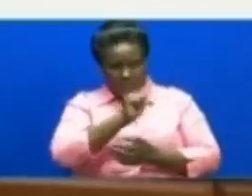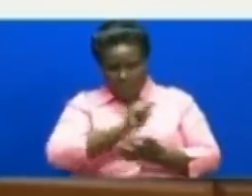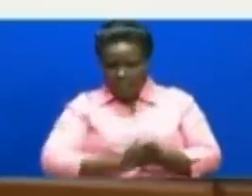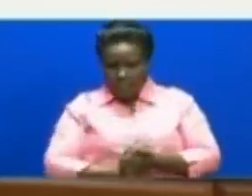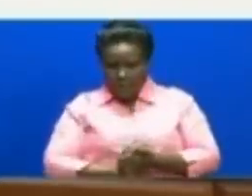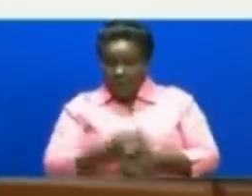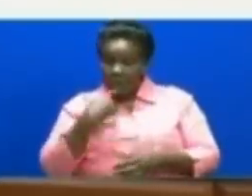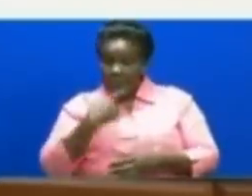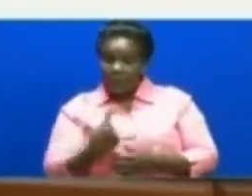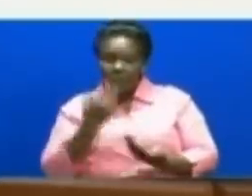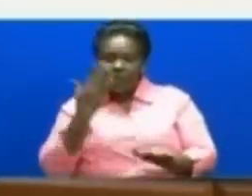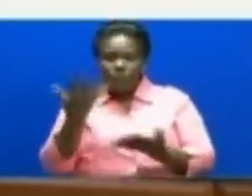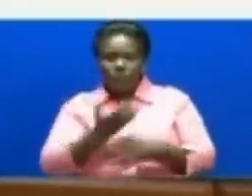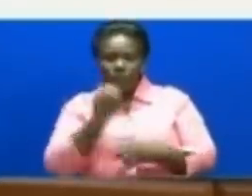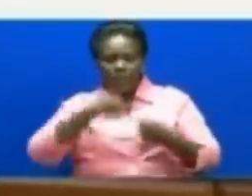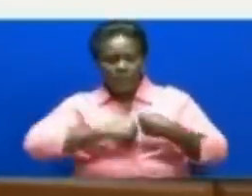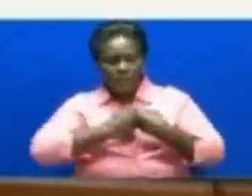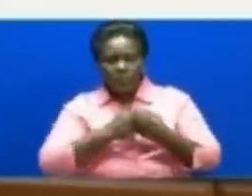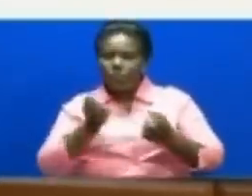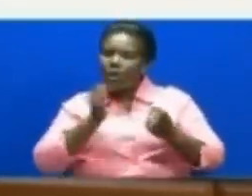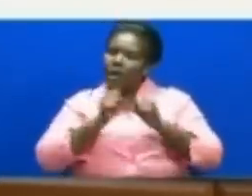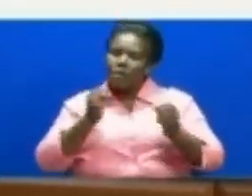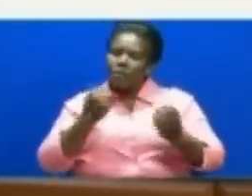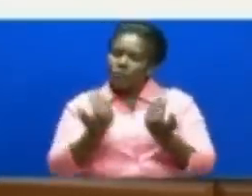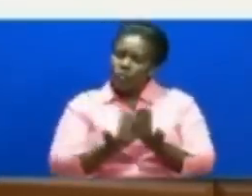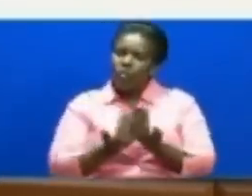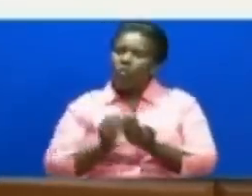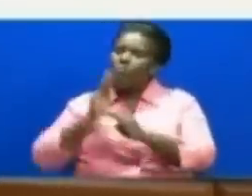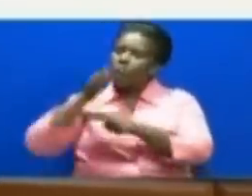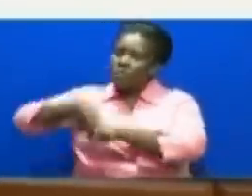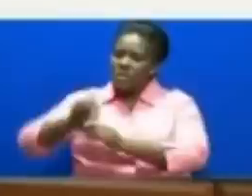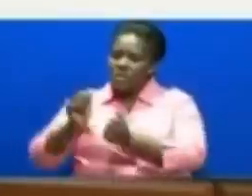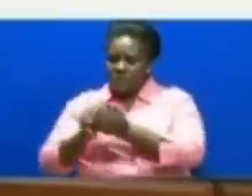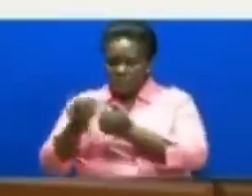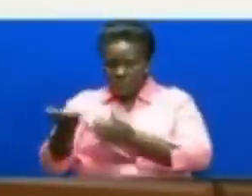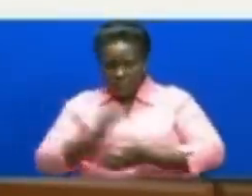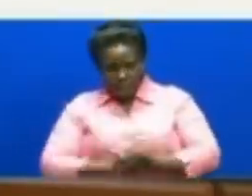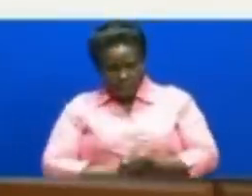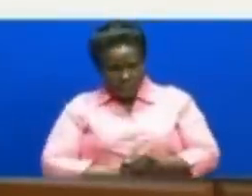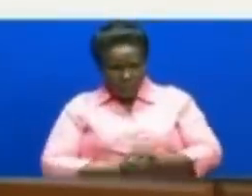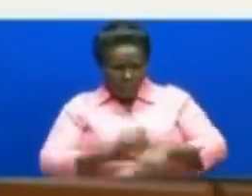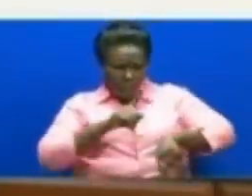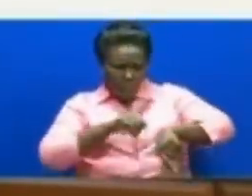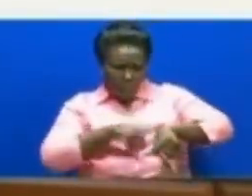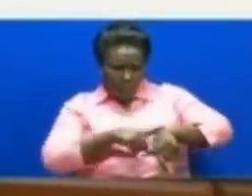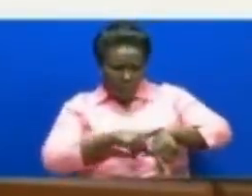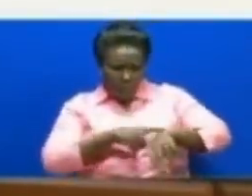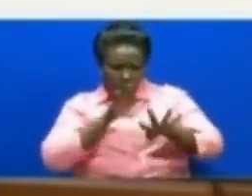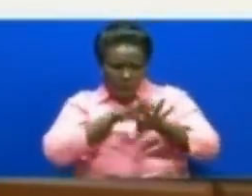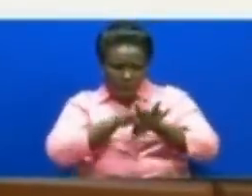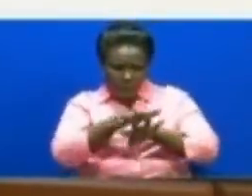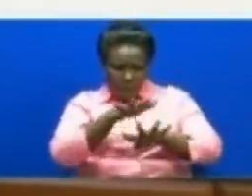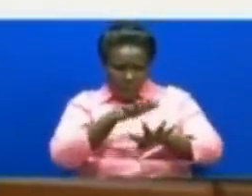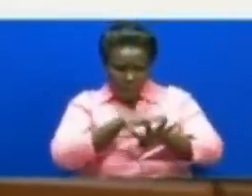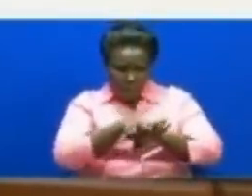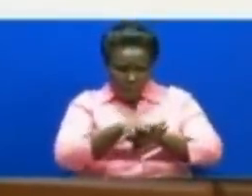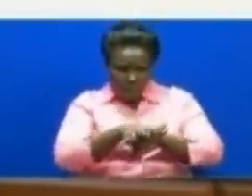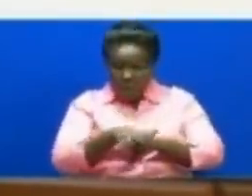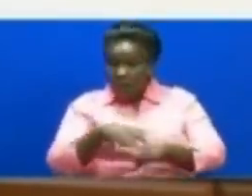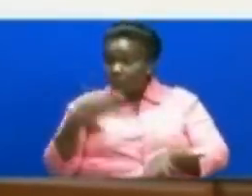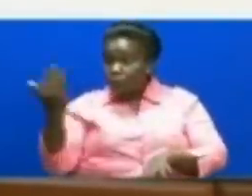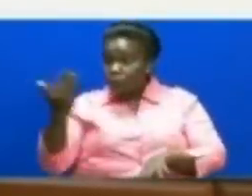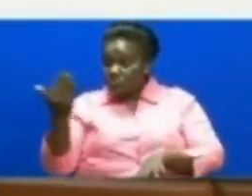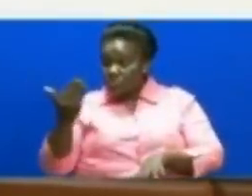intervention yao Yako lakini wakatu wa kituwa ufanuzi wa jambo hilo Mwezake mmoja huwa na hitua ZENG